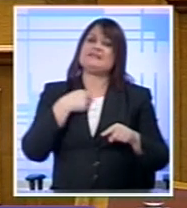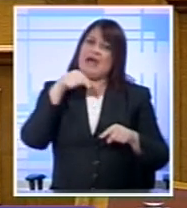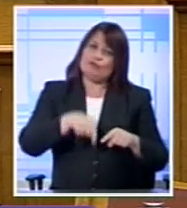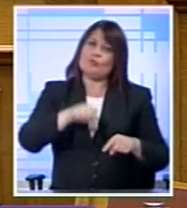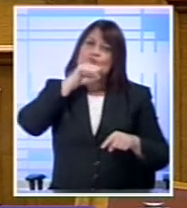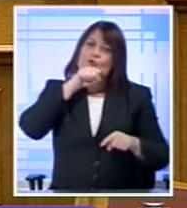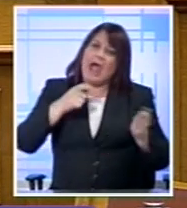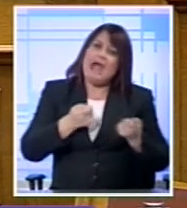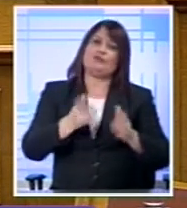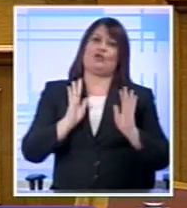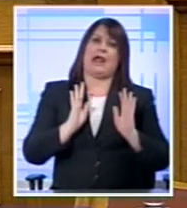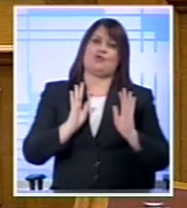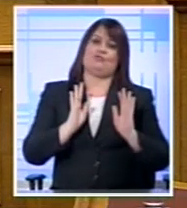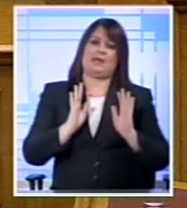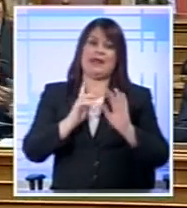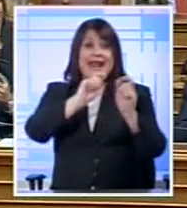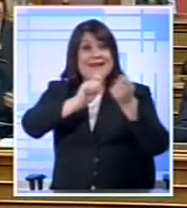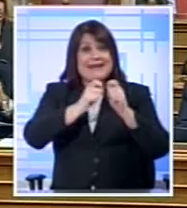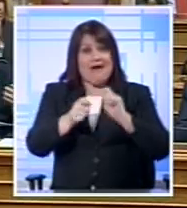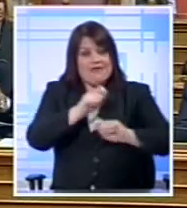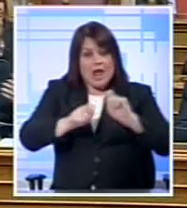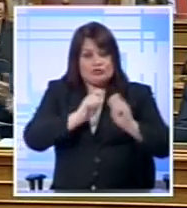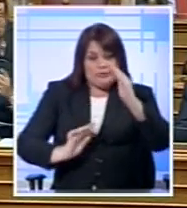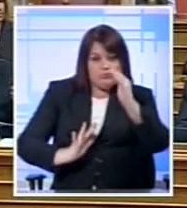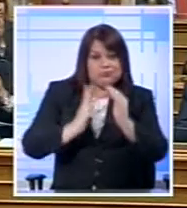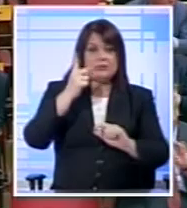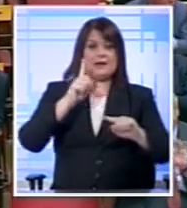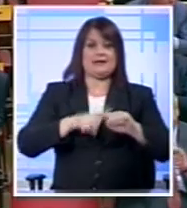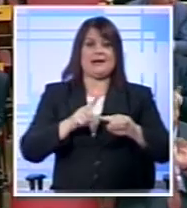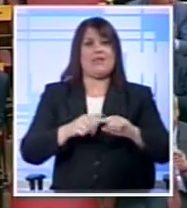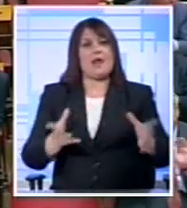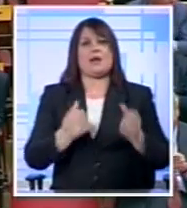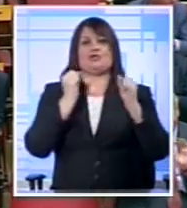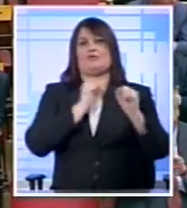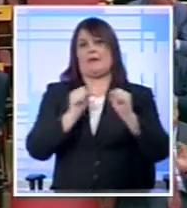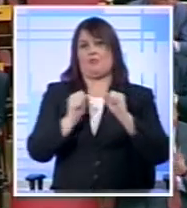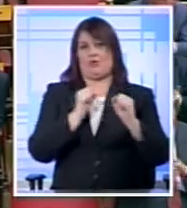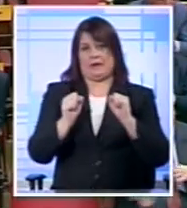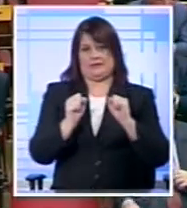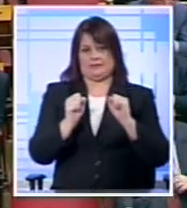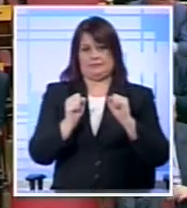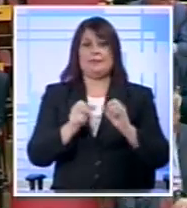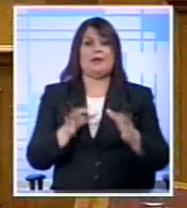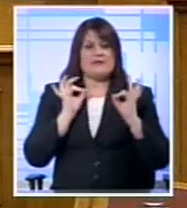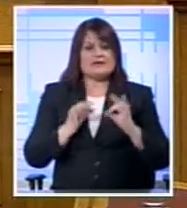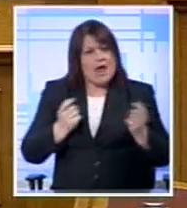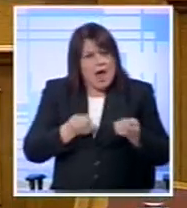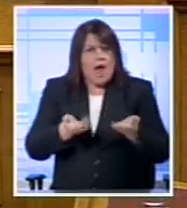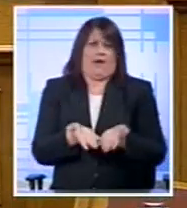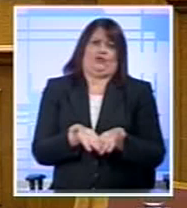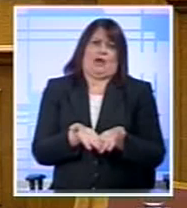Και θα υπηρετούμε Να την αναμορφώσουμε την Ελλάδα Να την βγάλουμε οριστικά Από την κρίση Και βέβαια Αυτό γίνεται